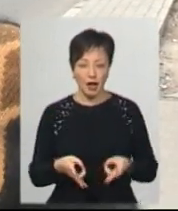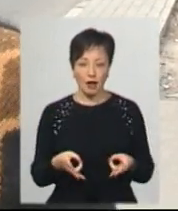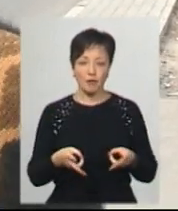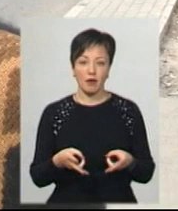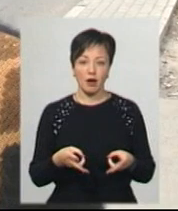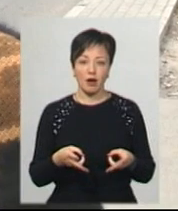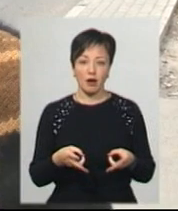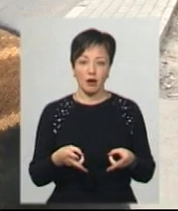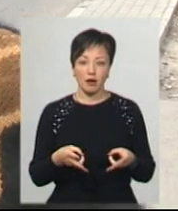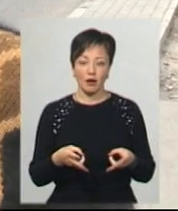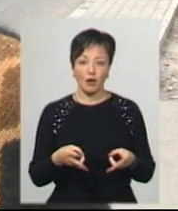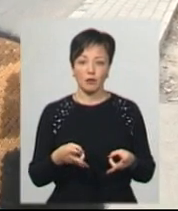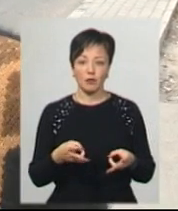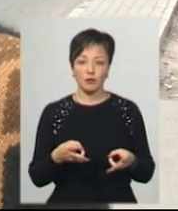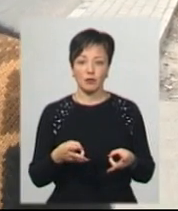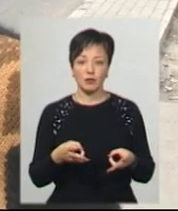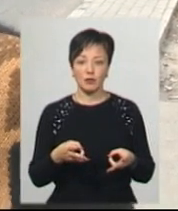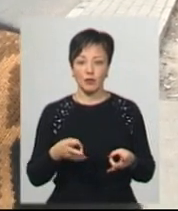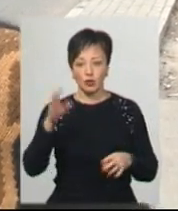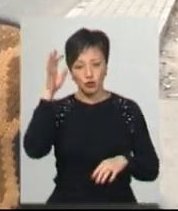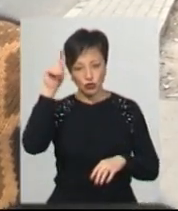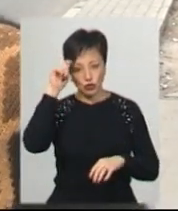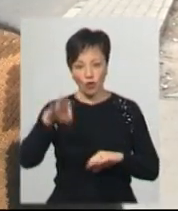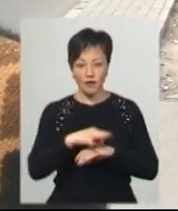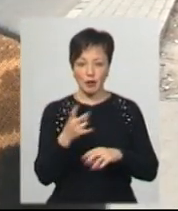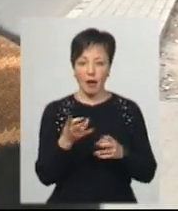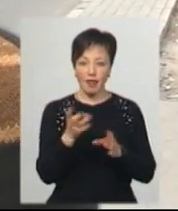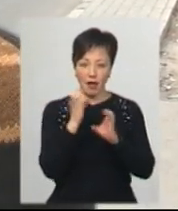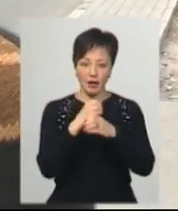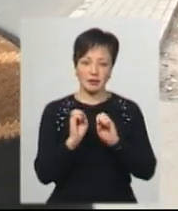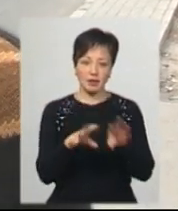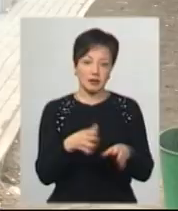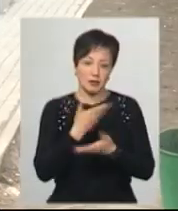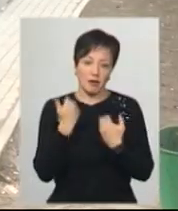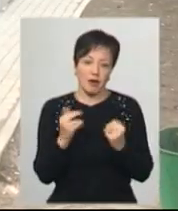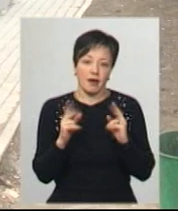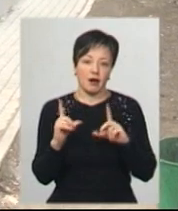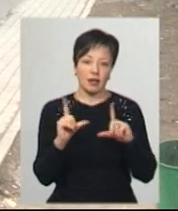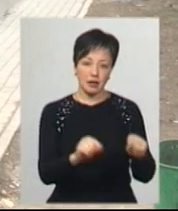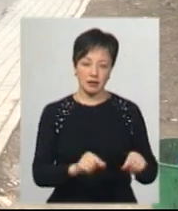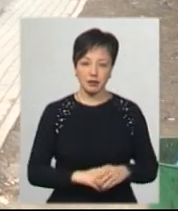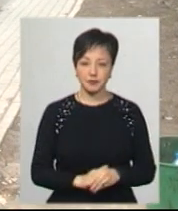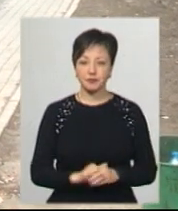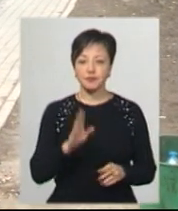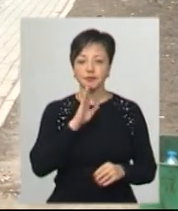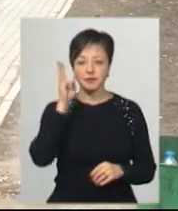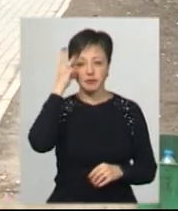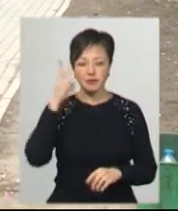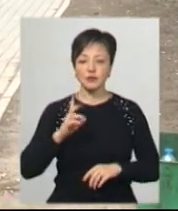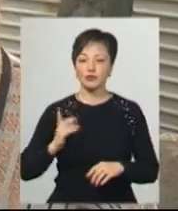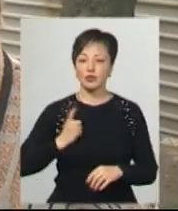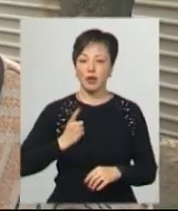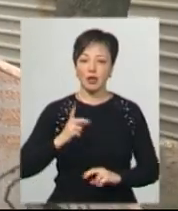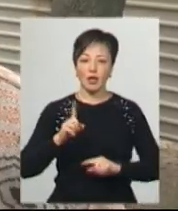От чоловік вже від Нового року, йому треба аналізи здавати. Немає як їхати. Хмельничанка Надія чекає на родичів,